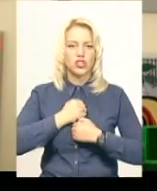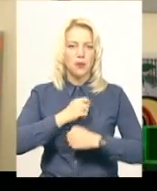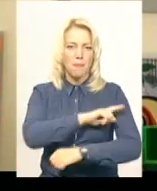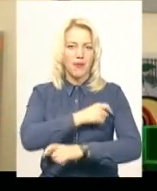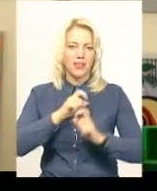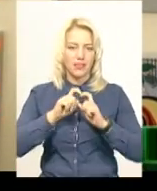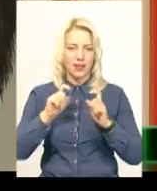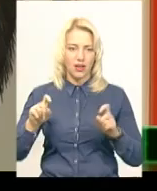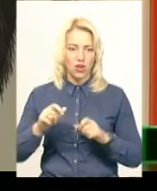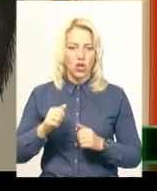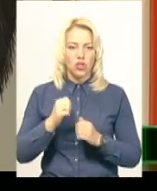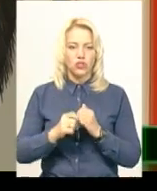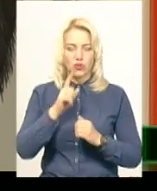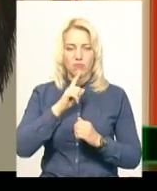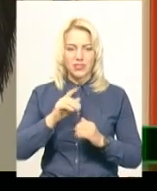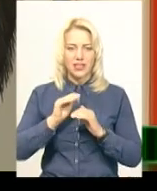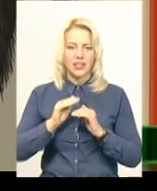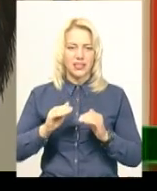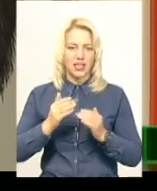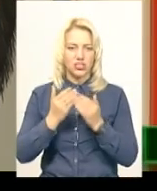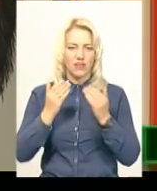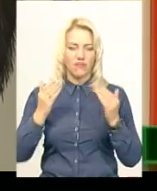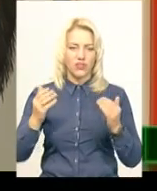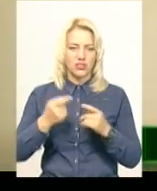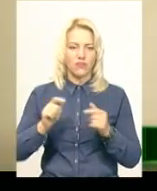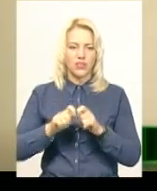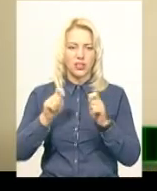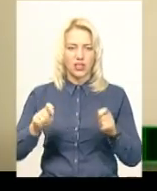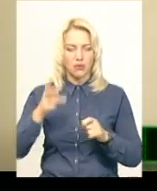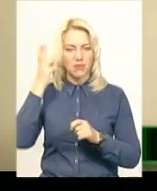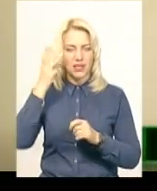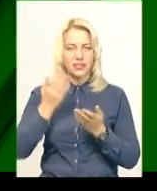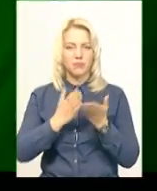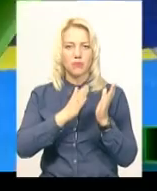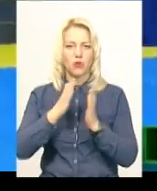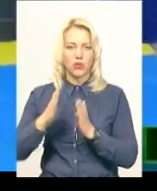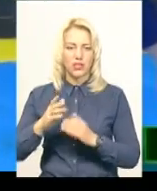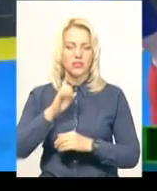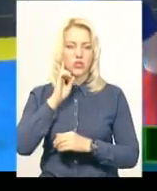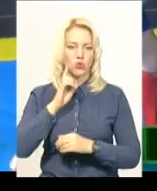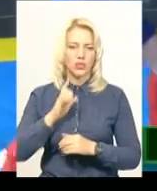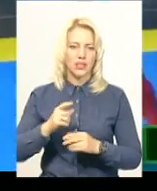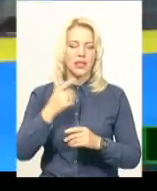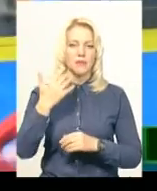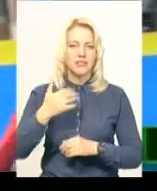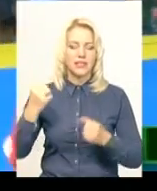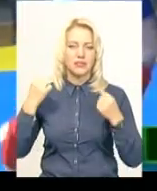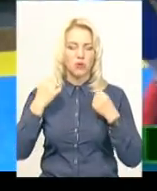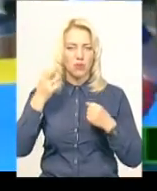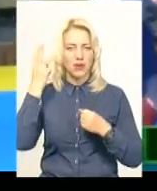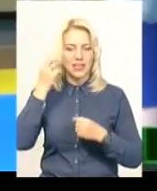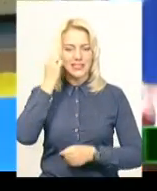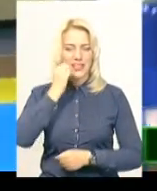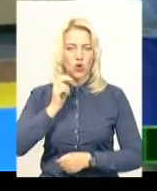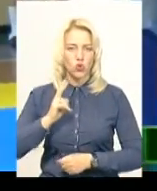експозиція дитячих робіт «Палітра настрою» відкрилась сьогодні у Хмельницькій обласній бібліотеці для юнацтва. Півсотні спортсменів з Хмельницького та